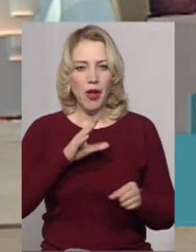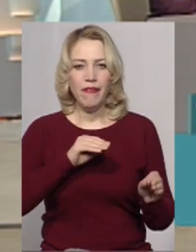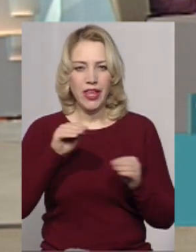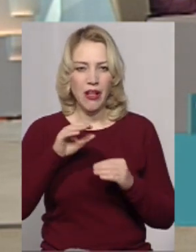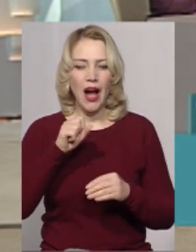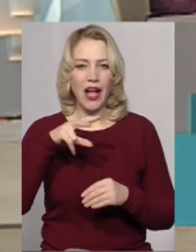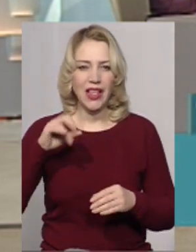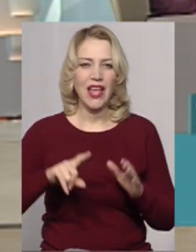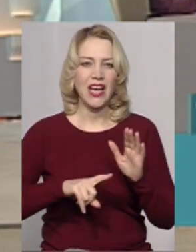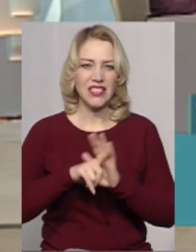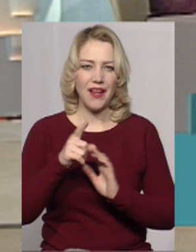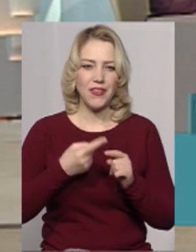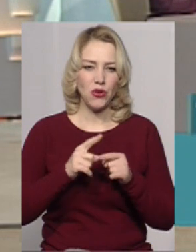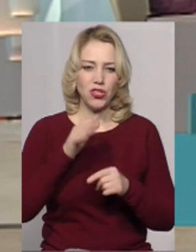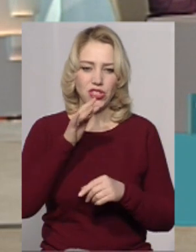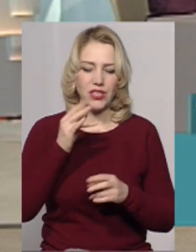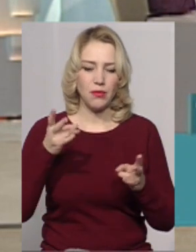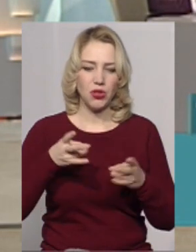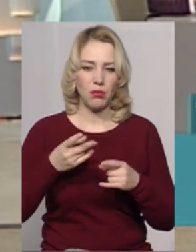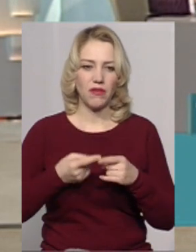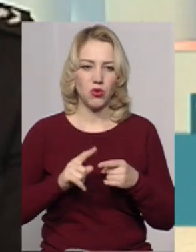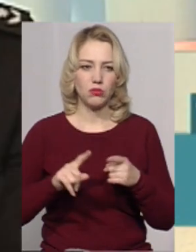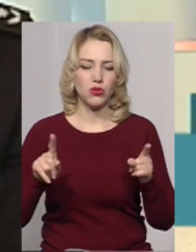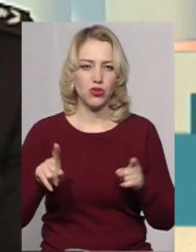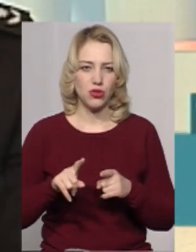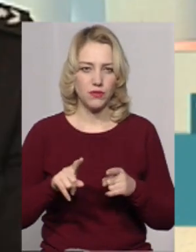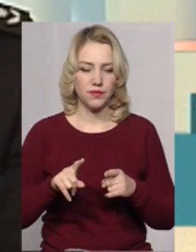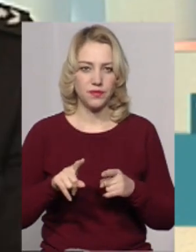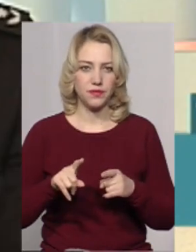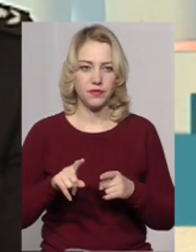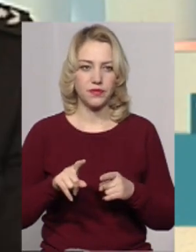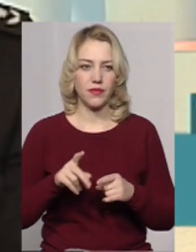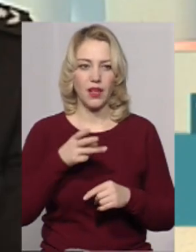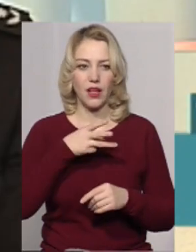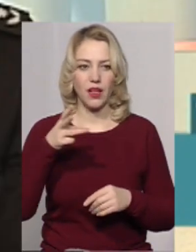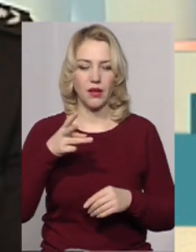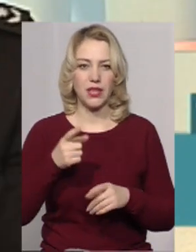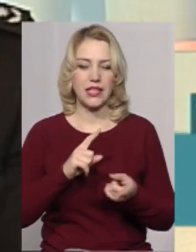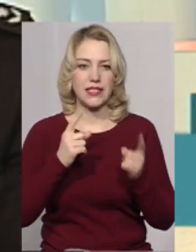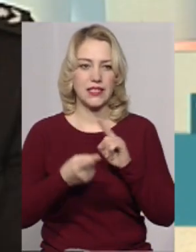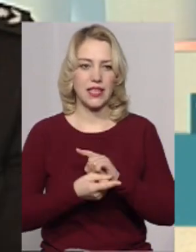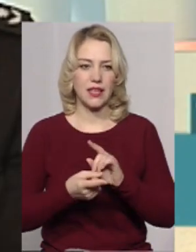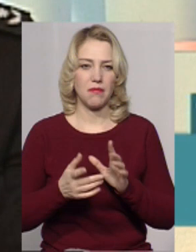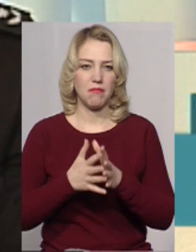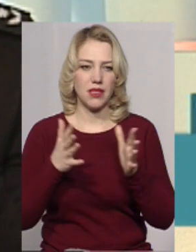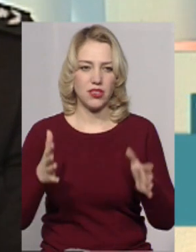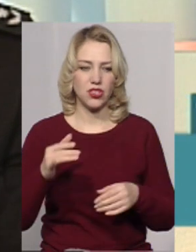настав той час, і потреба в тому, що камер стає більше, і